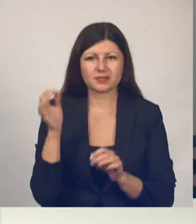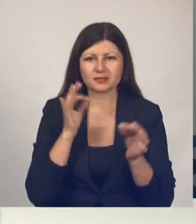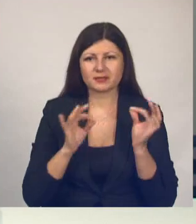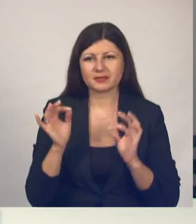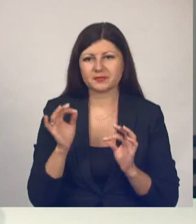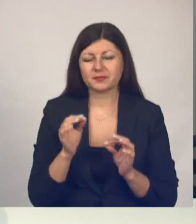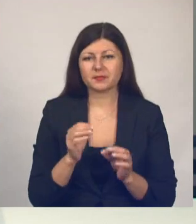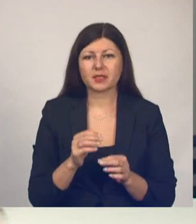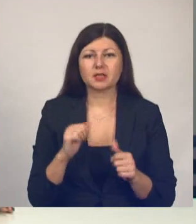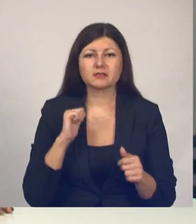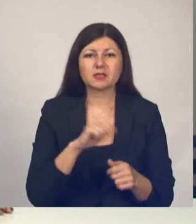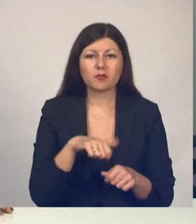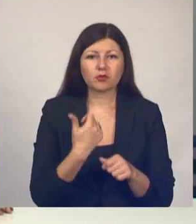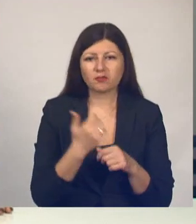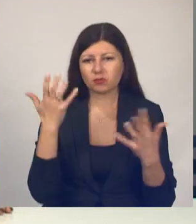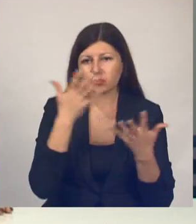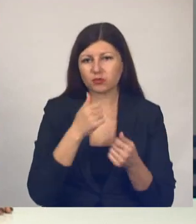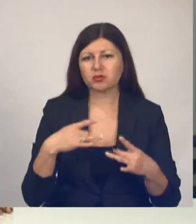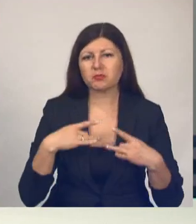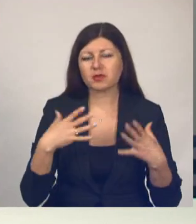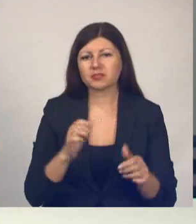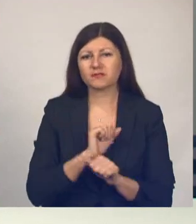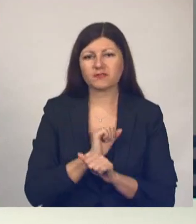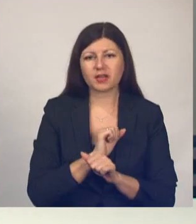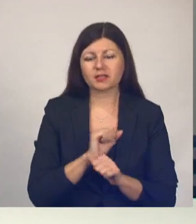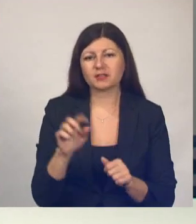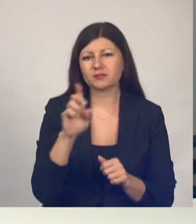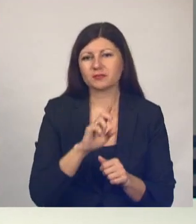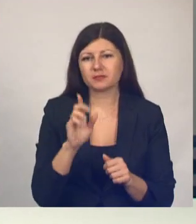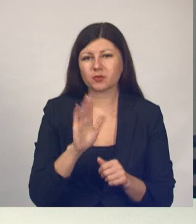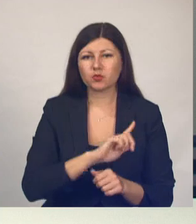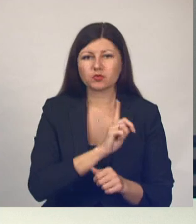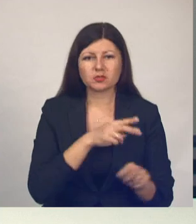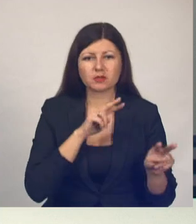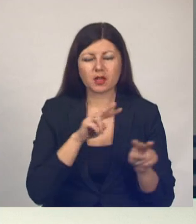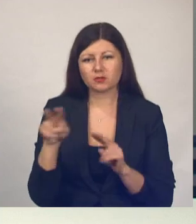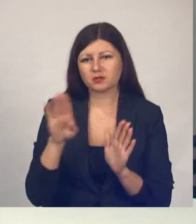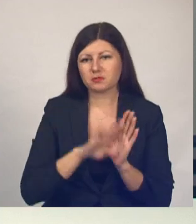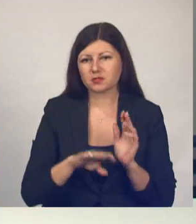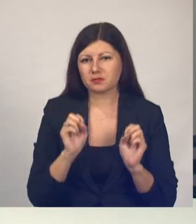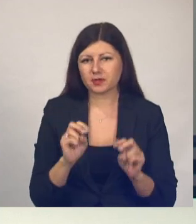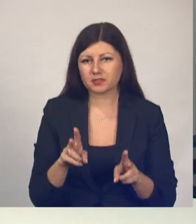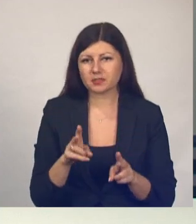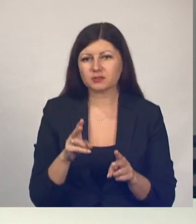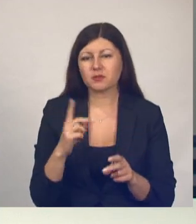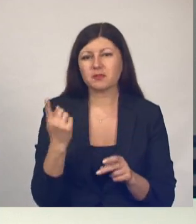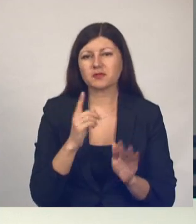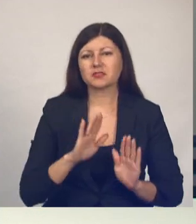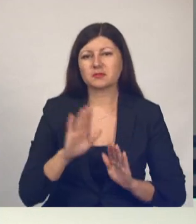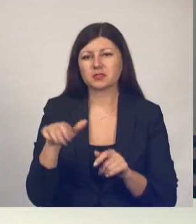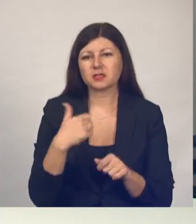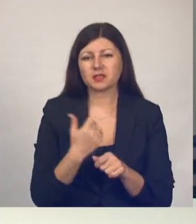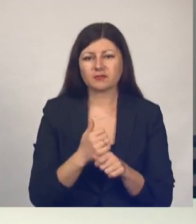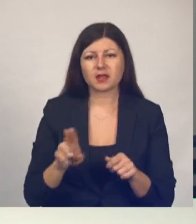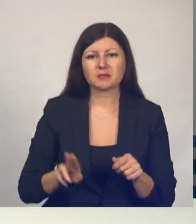Самую главную ночь и праздничные выходные в областном центре усилят контроль за безопасностью. Первый заместитель главы